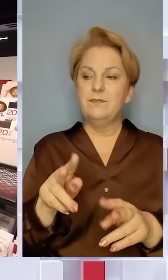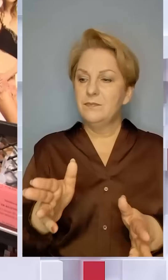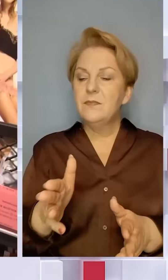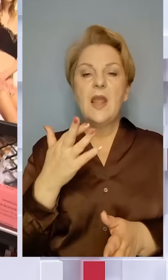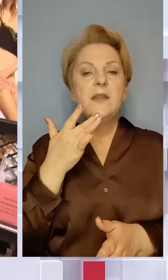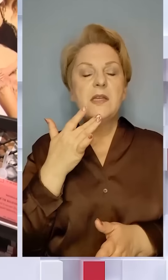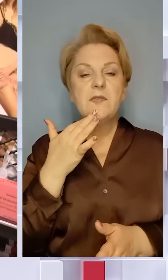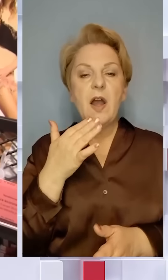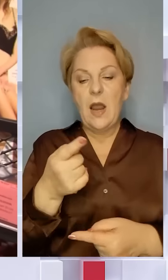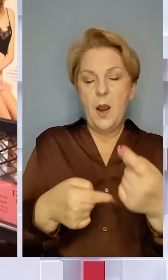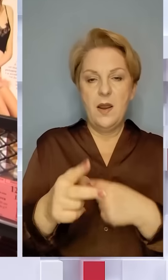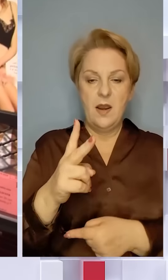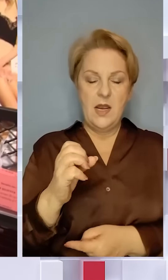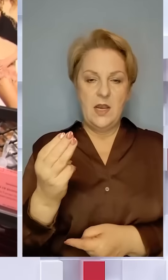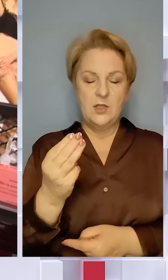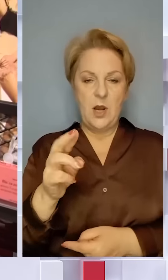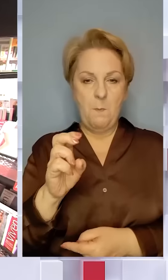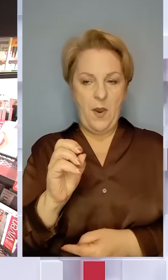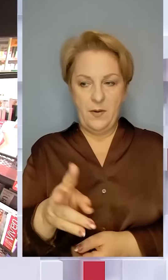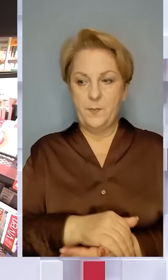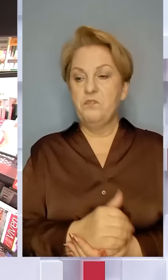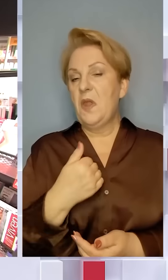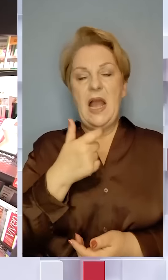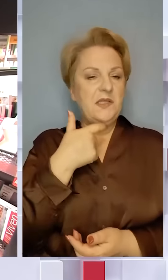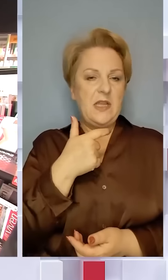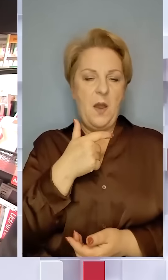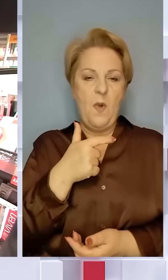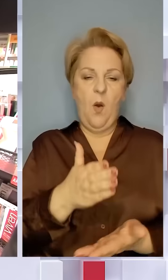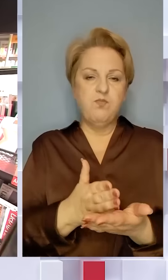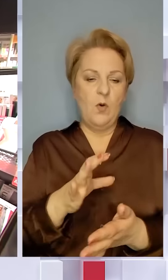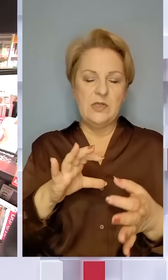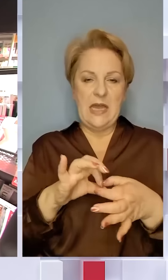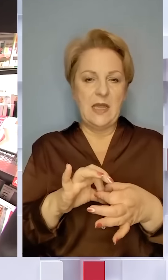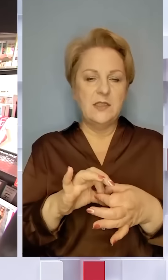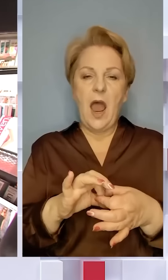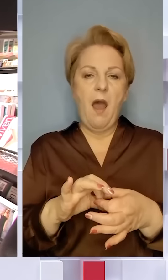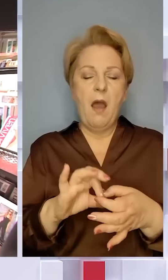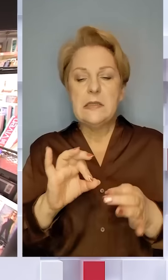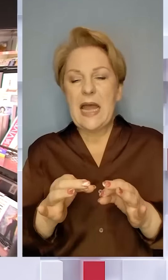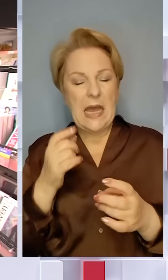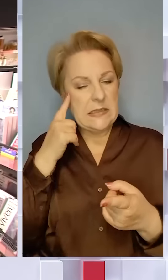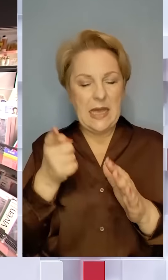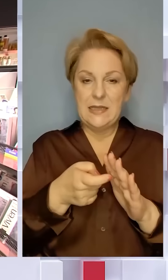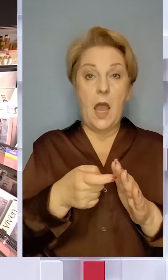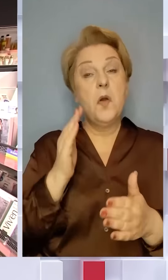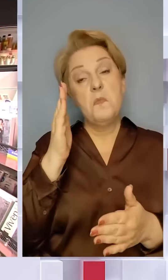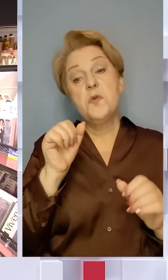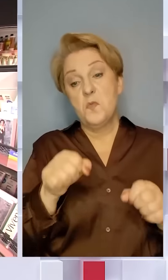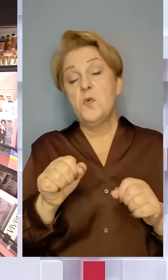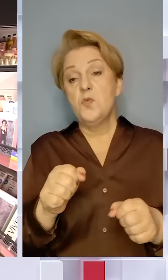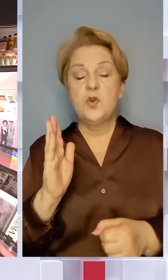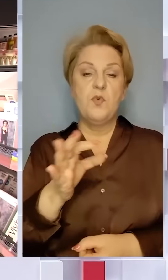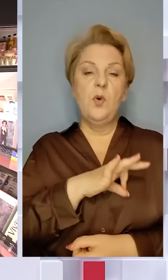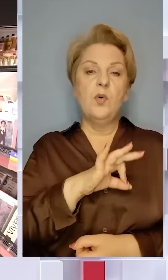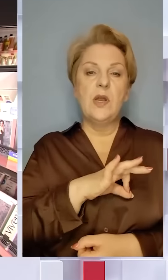«Національного кешбеку». Послугу «Національного кешбеку» я собі ще не підключала і детально не цікавилася. Але в майбутньому, можливо, я буду